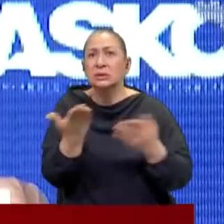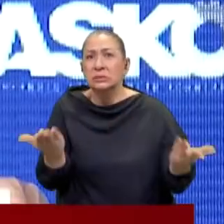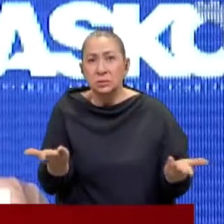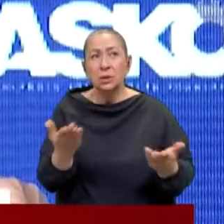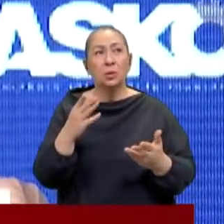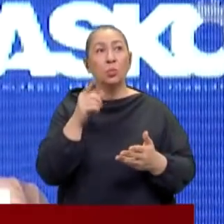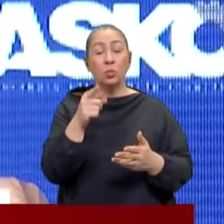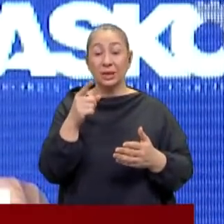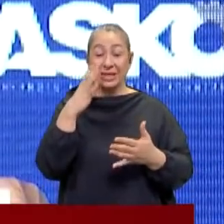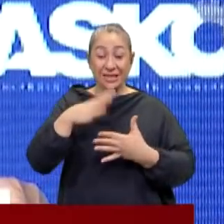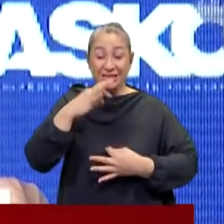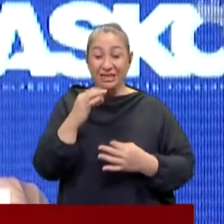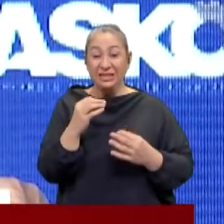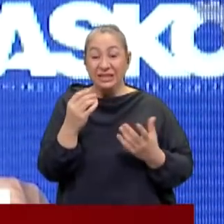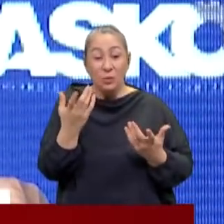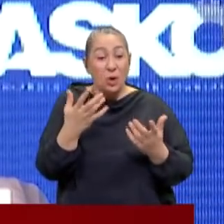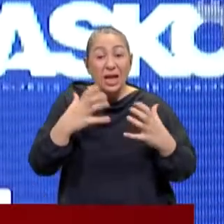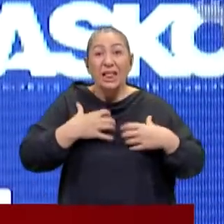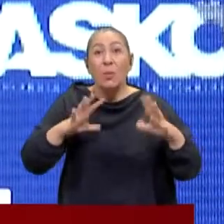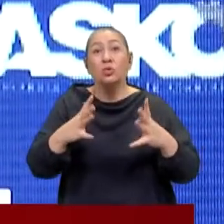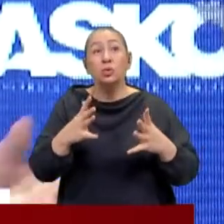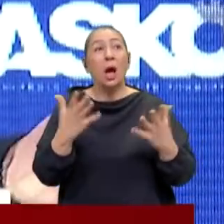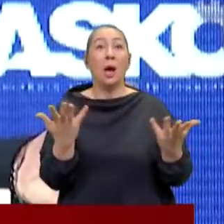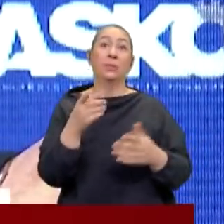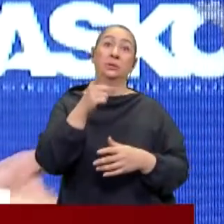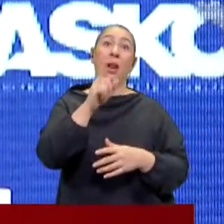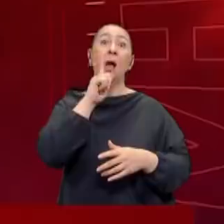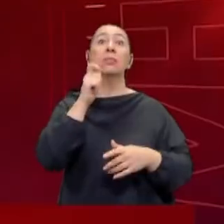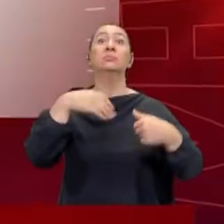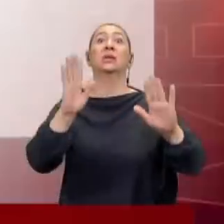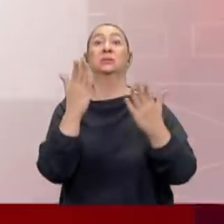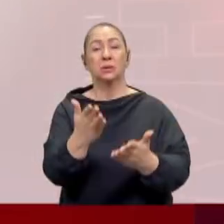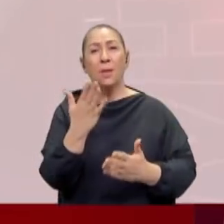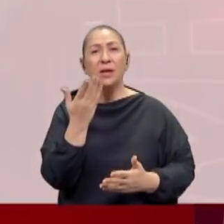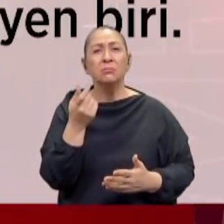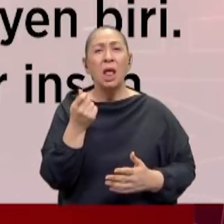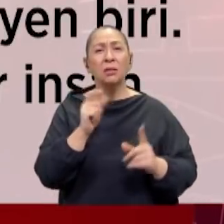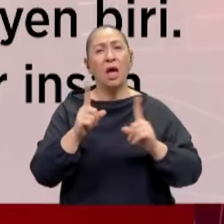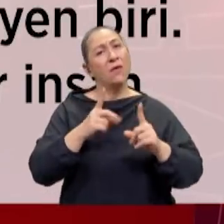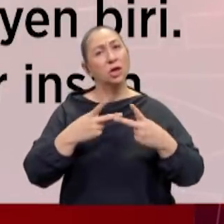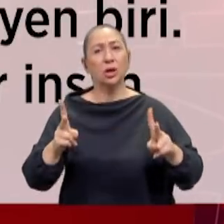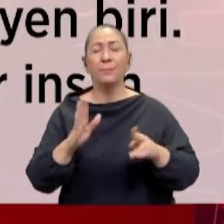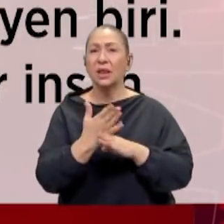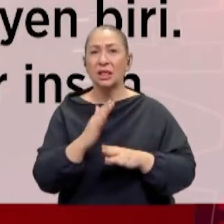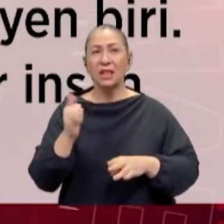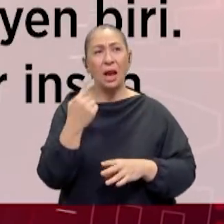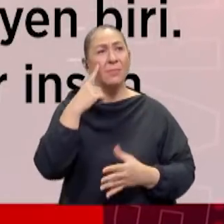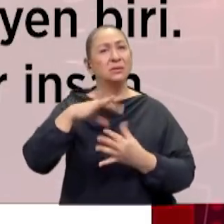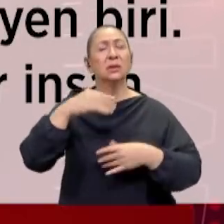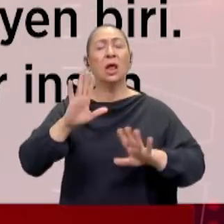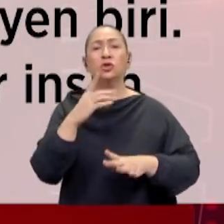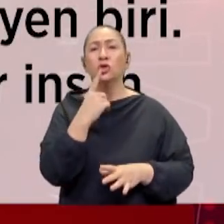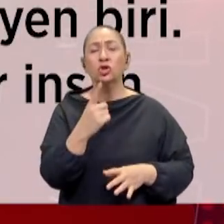Kalibresi bozuk, cins, cibilliyet bozuk ama sen adam değilsin ya. Beş paralık dava açalım. Çünkü değerli biri değil,